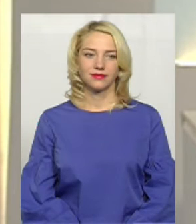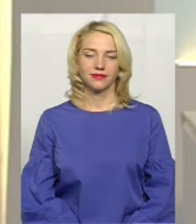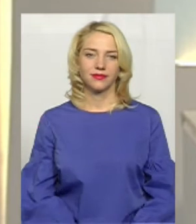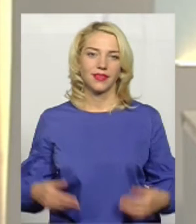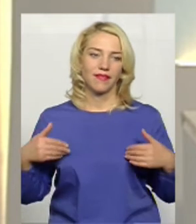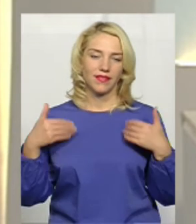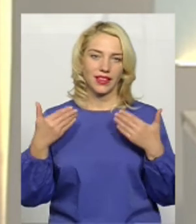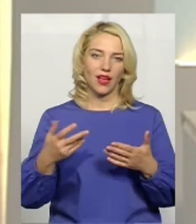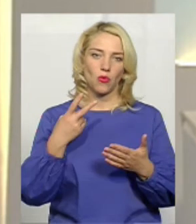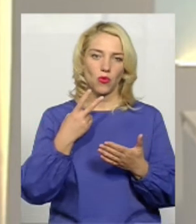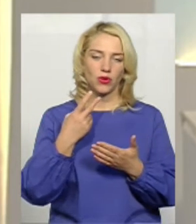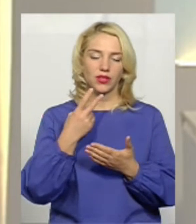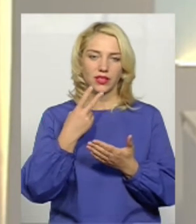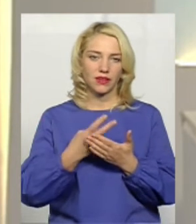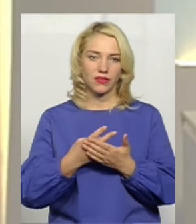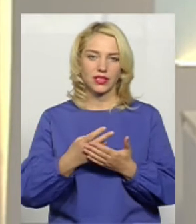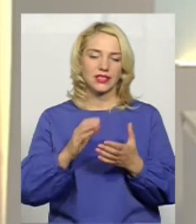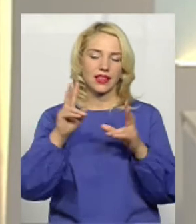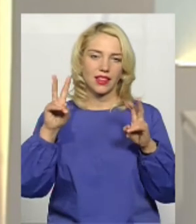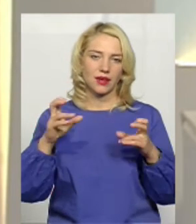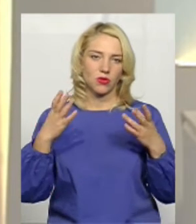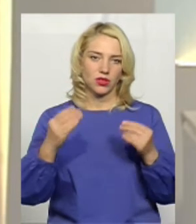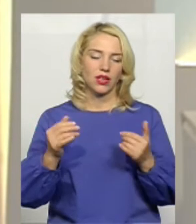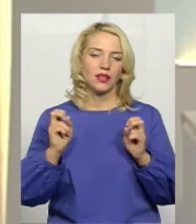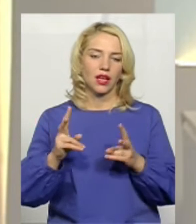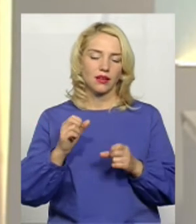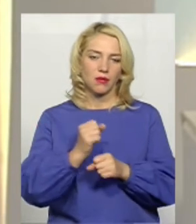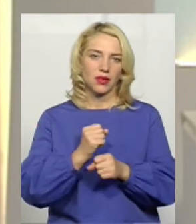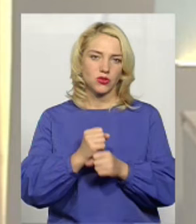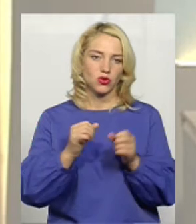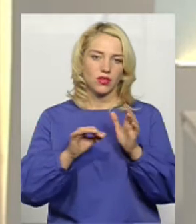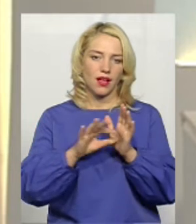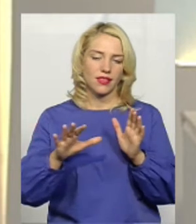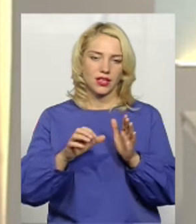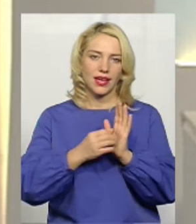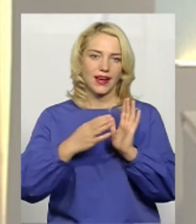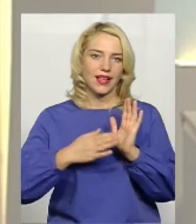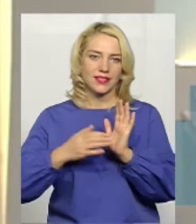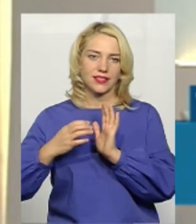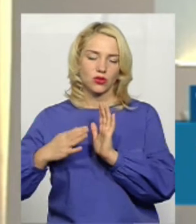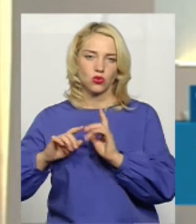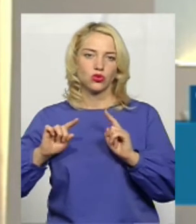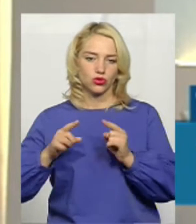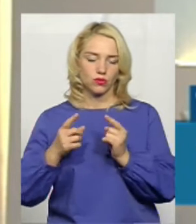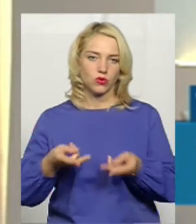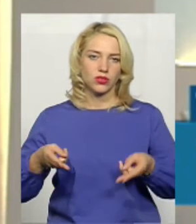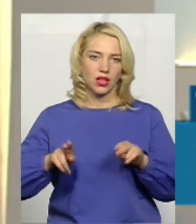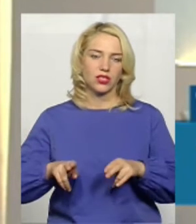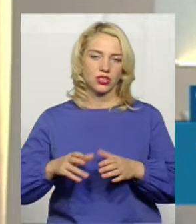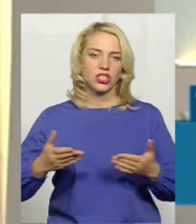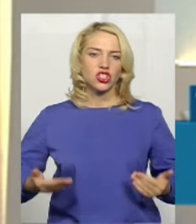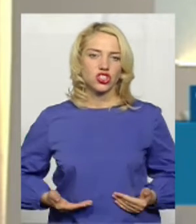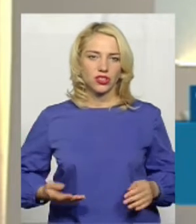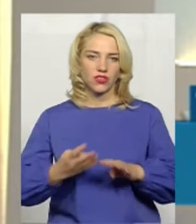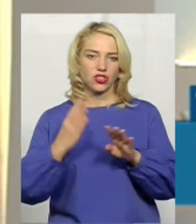Вітаю! На Суспільному тема дня. Як працюють електронні реєстратури та чому залишилися живі